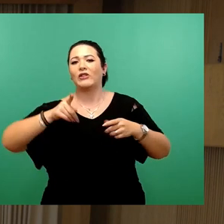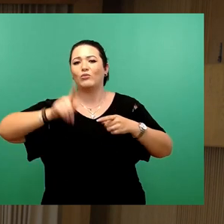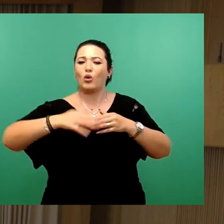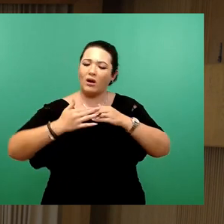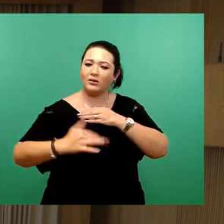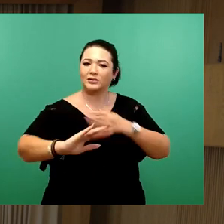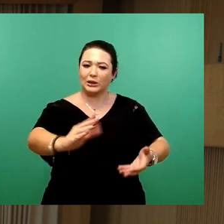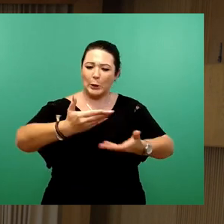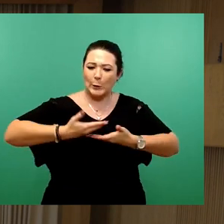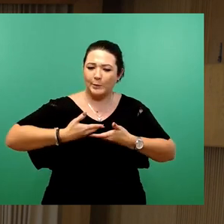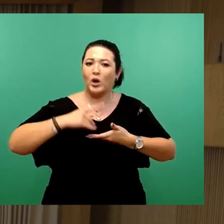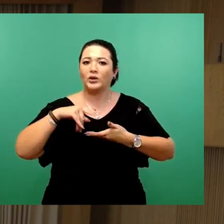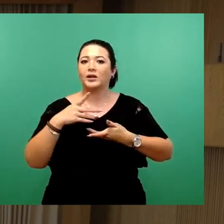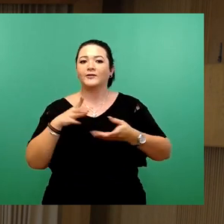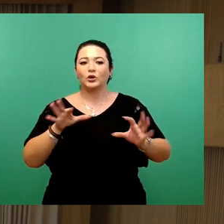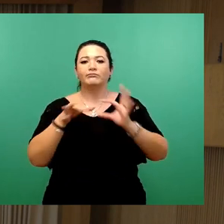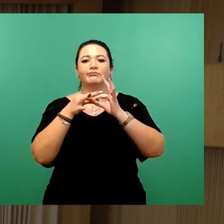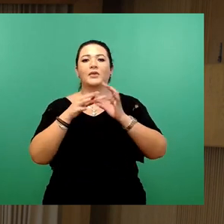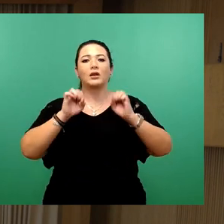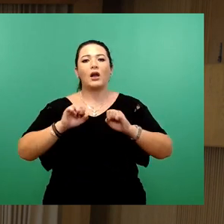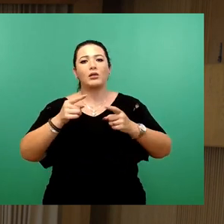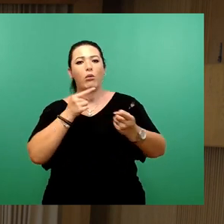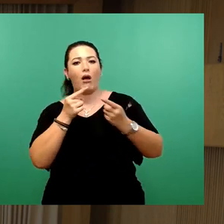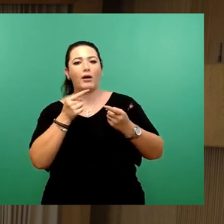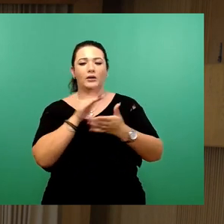diesem Zusammenhang beraten und entscheiden müssen.